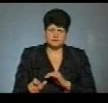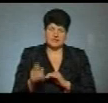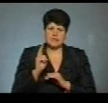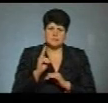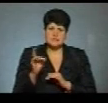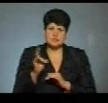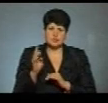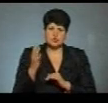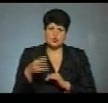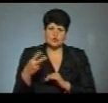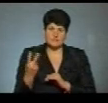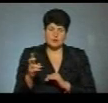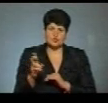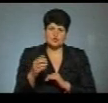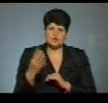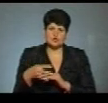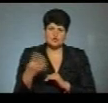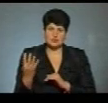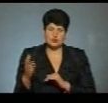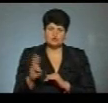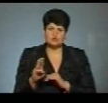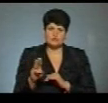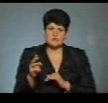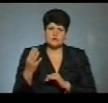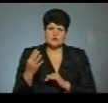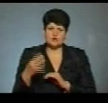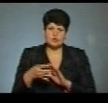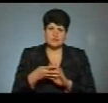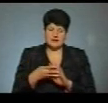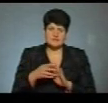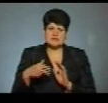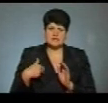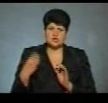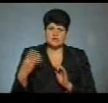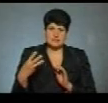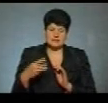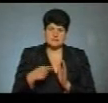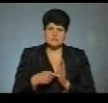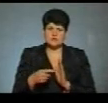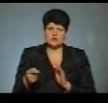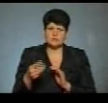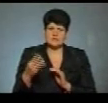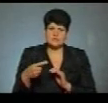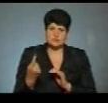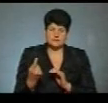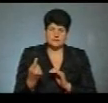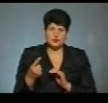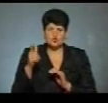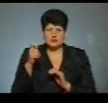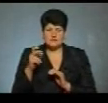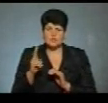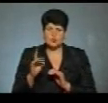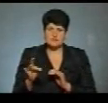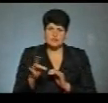Кременецький район – 42, Бучицький – 44, Шумський – 49, Заліщицький – 30, місто Тернопіль – 31, Чортківський і